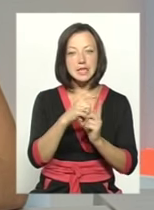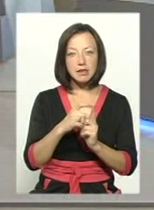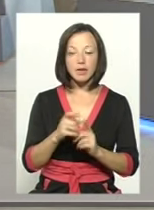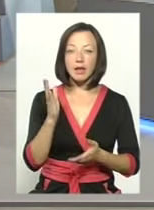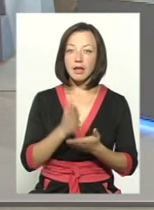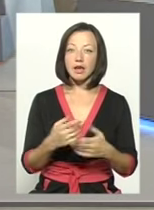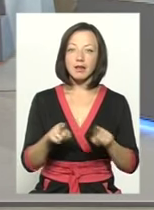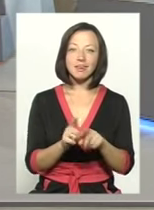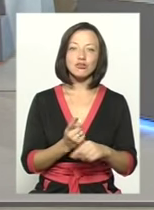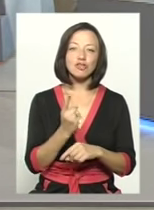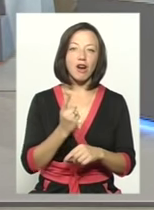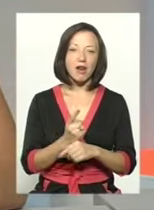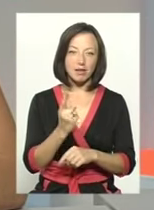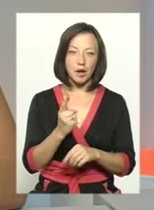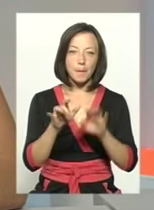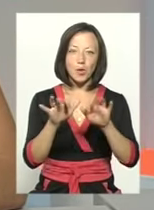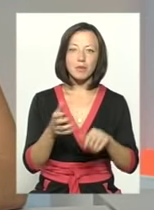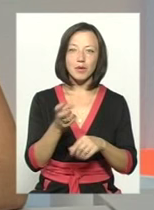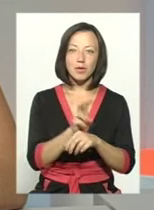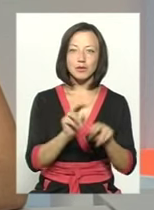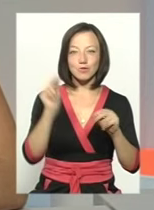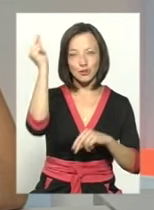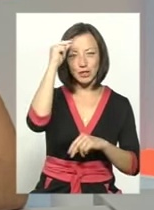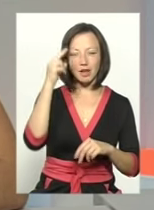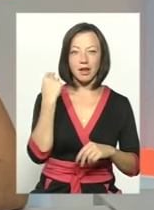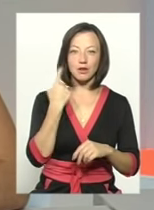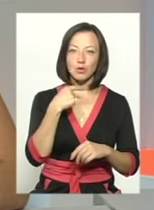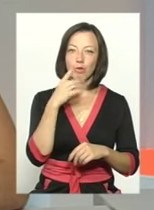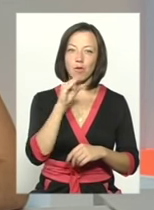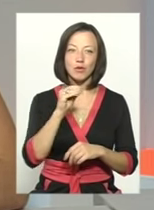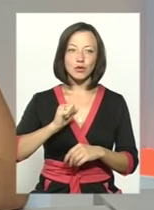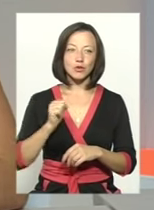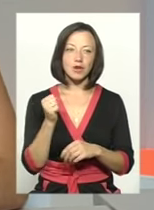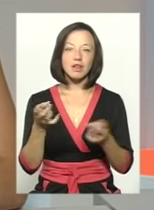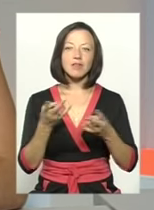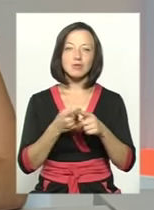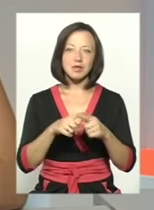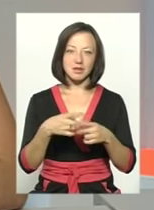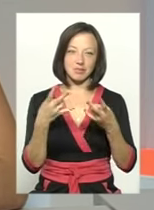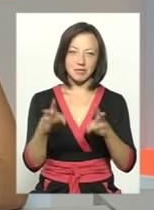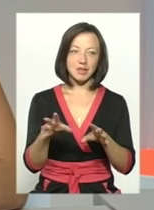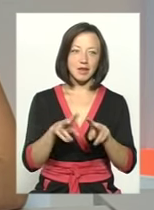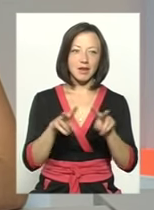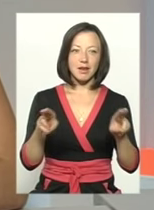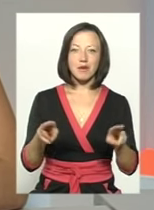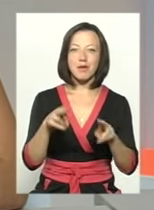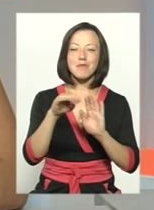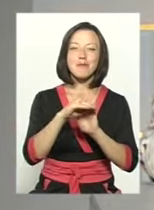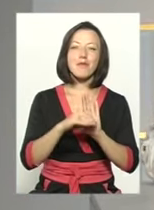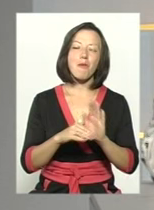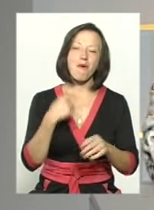навіть є такий жартик. Програміст приходить вчити англійську мову і каже своєму другу, «Та, навіщо мені ця англійська мова? Це ж та сама мова програмування».